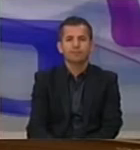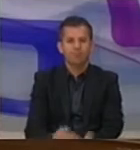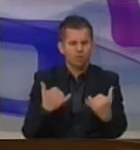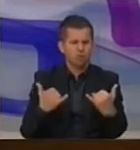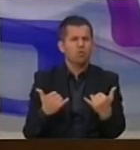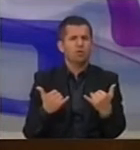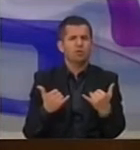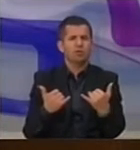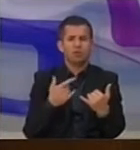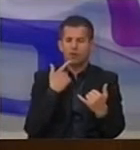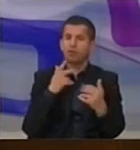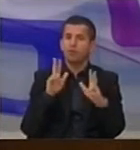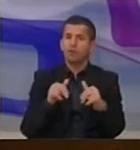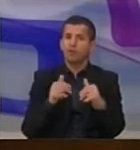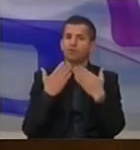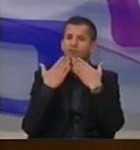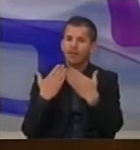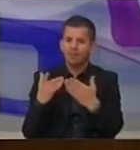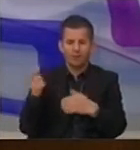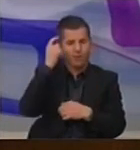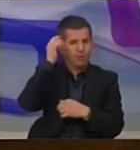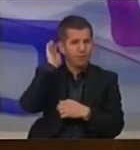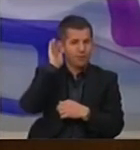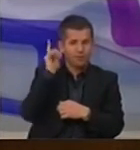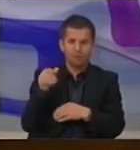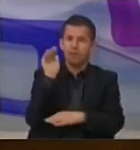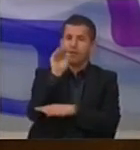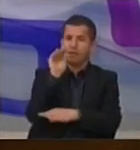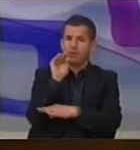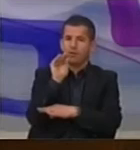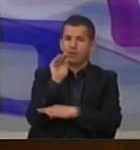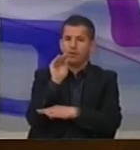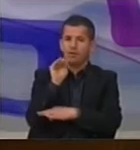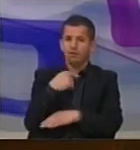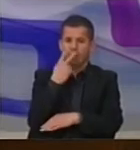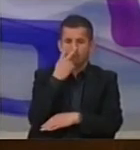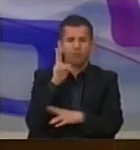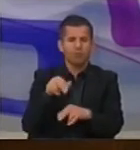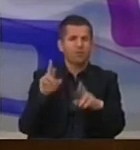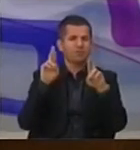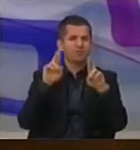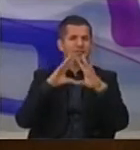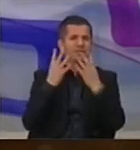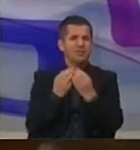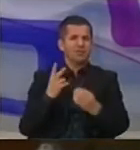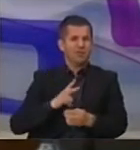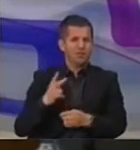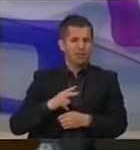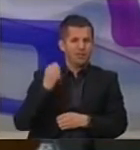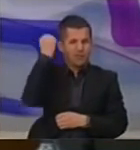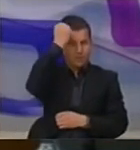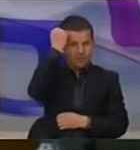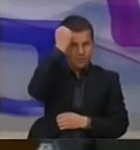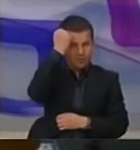Sot, vërtet, du të falenderojmë Krye Ministrin për një raportim për mesë cilit u jep shprejtë qytetarve të Kosovës e qeverisë